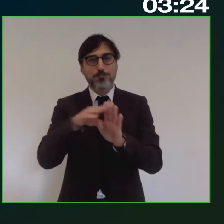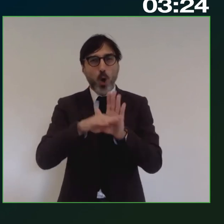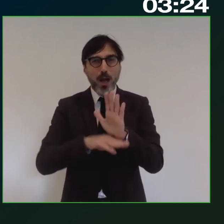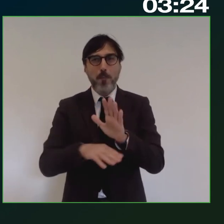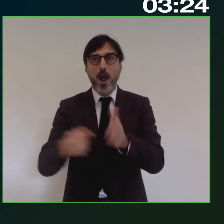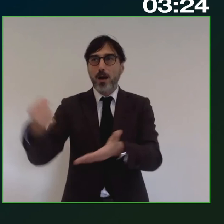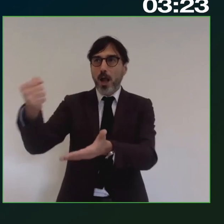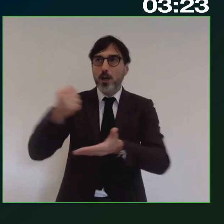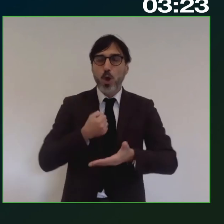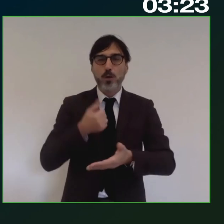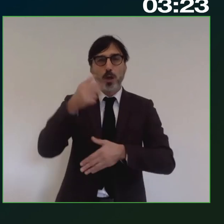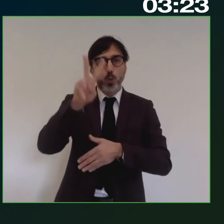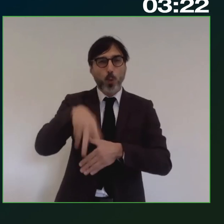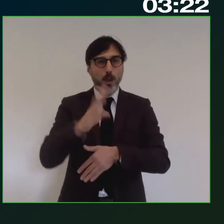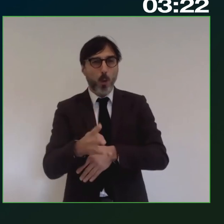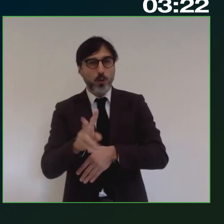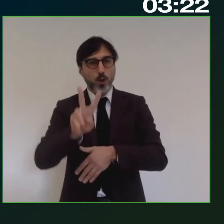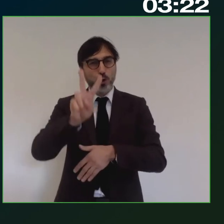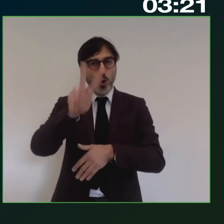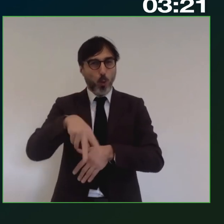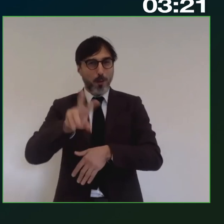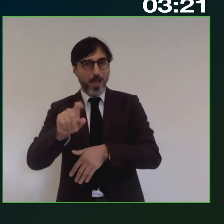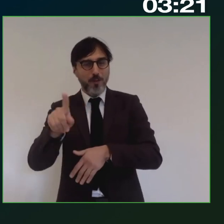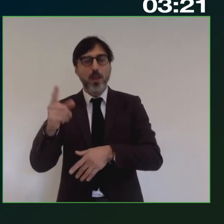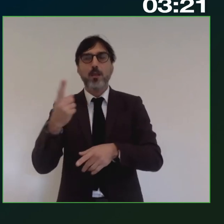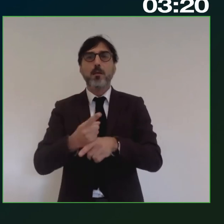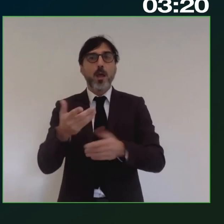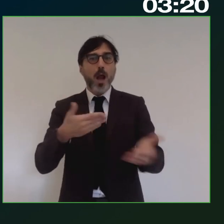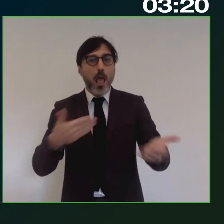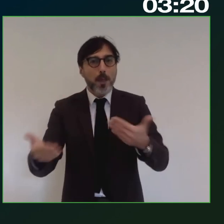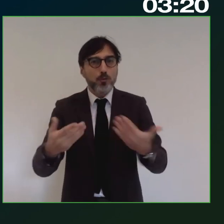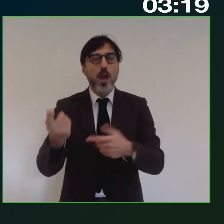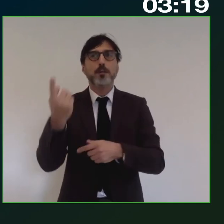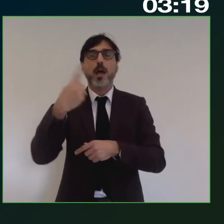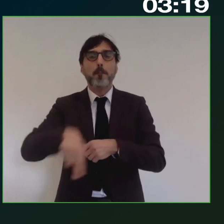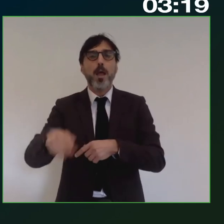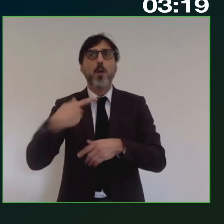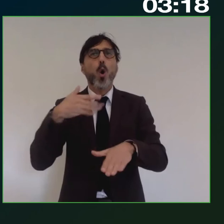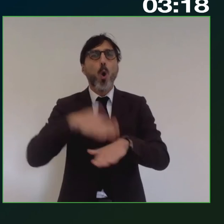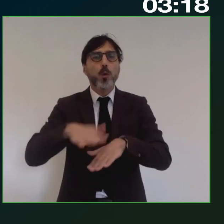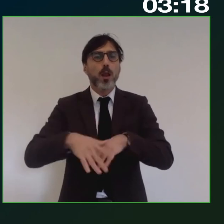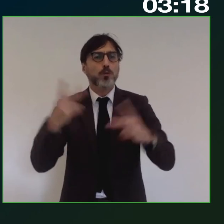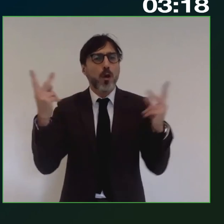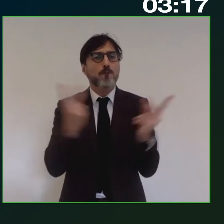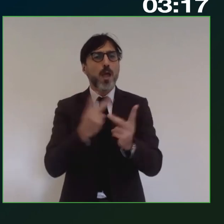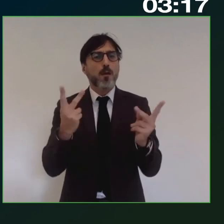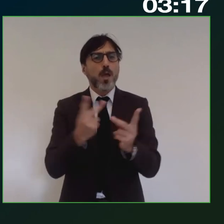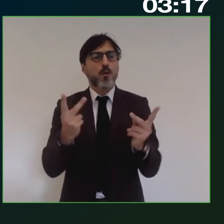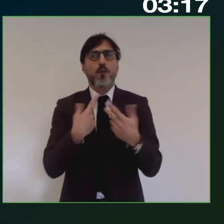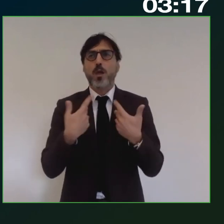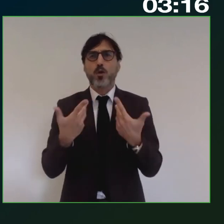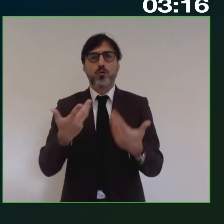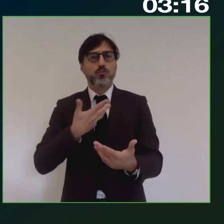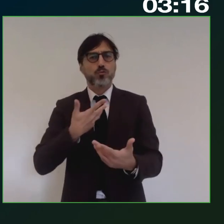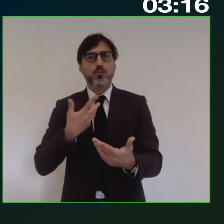14-20 sia per l'emergenza sia per consentire l'effettivo utilizzo di quello che ci resta ancora nell